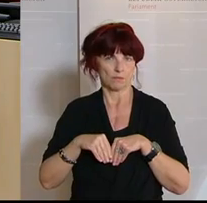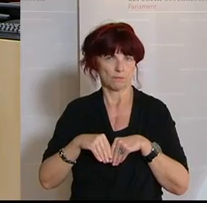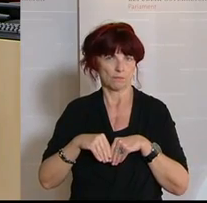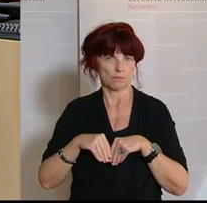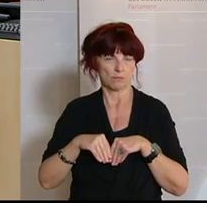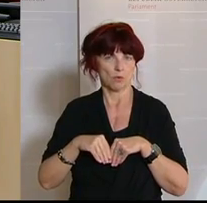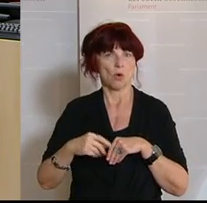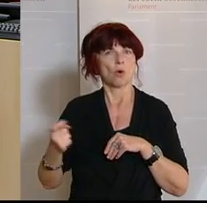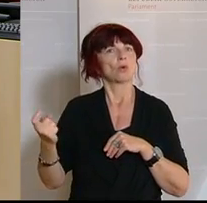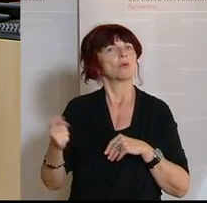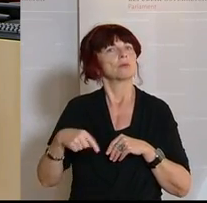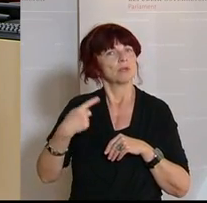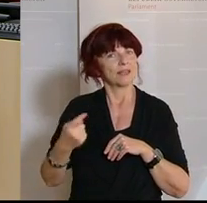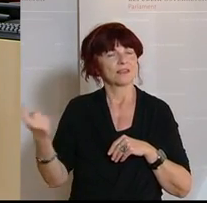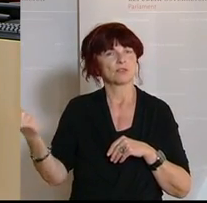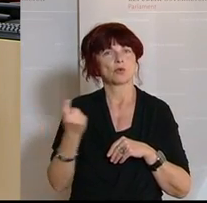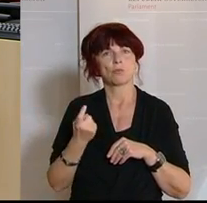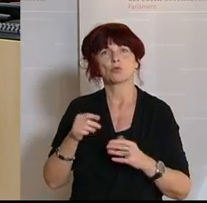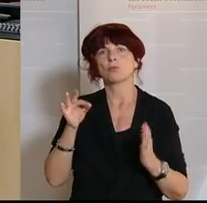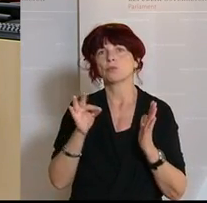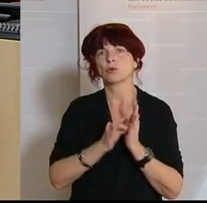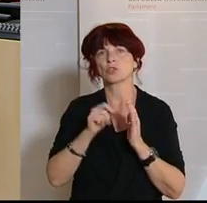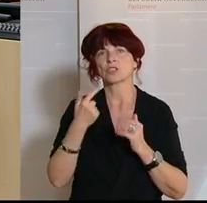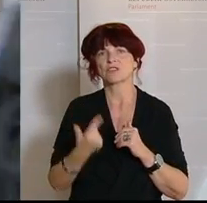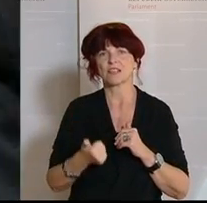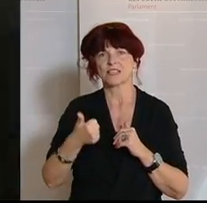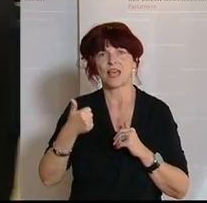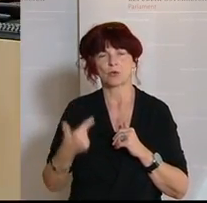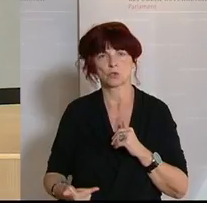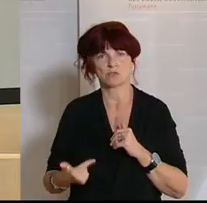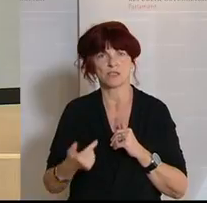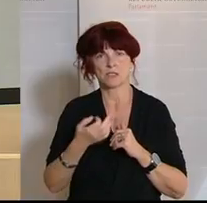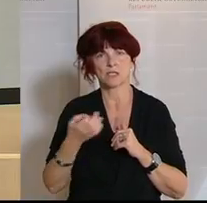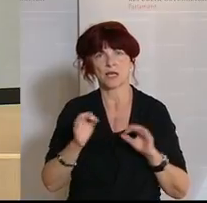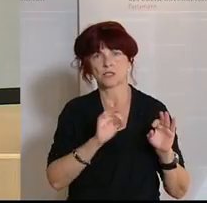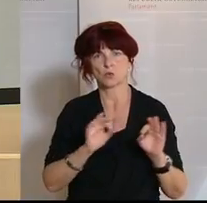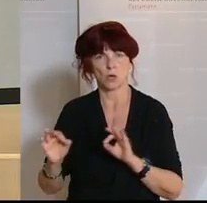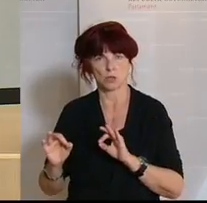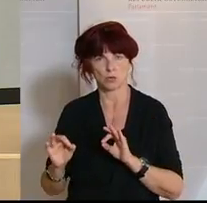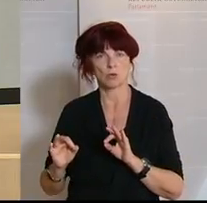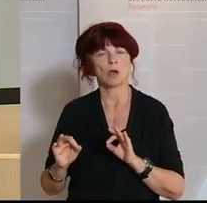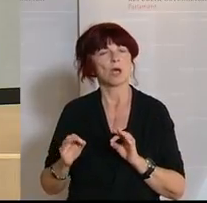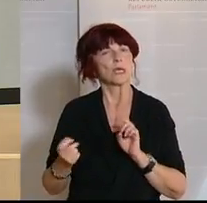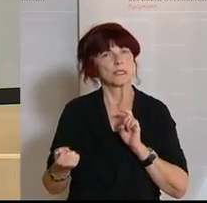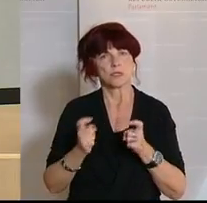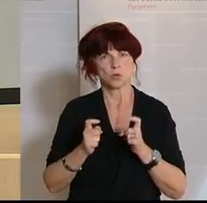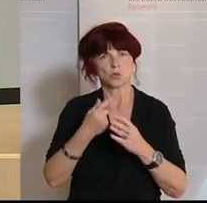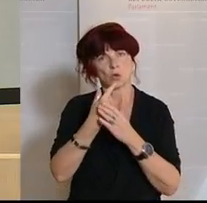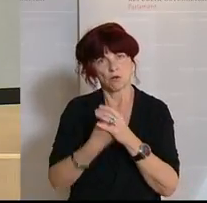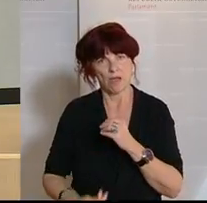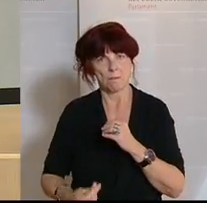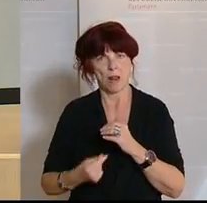Somit kommen wir zu den Punkten 20 und 21 der Tagesordnung, über welche die Debatte unter einem